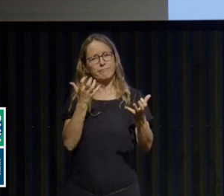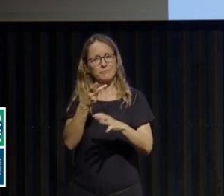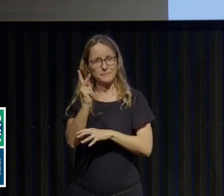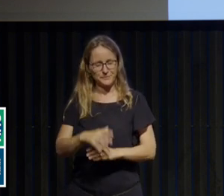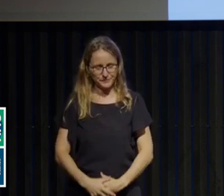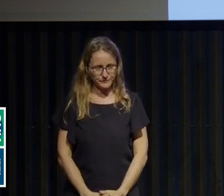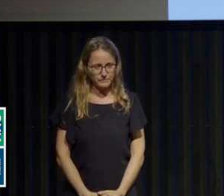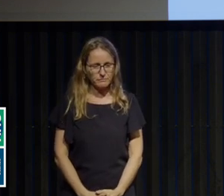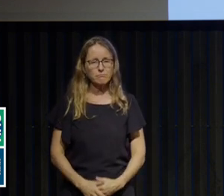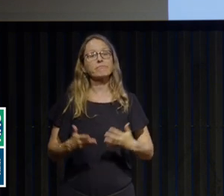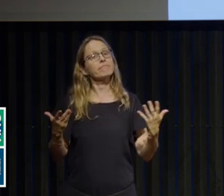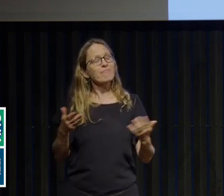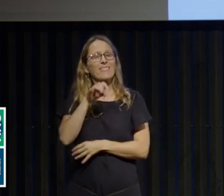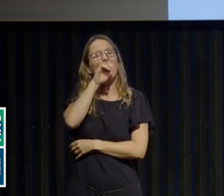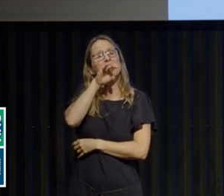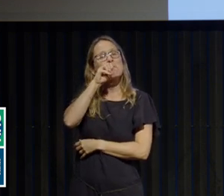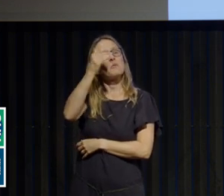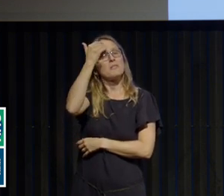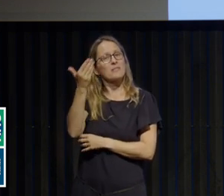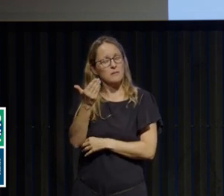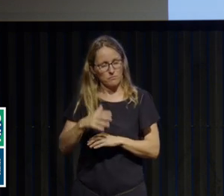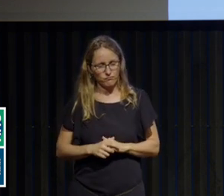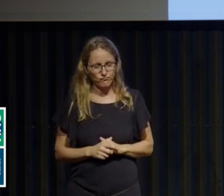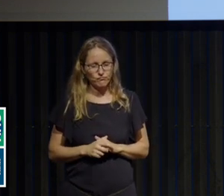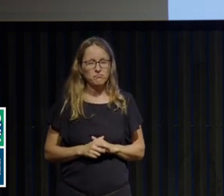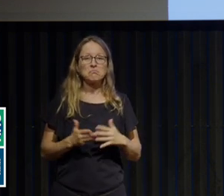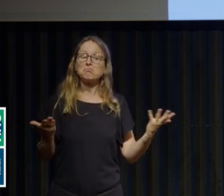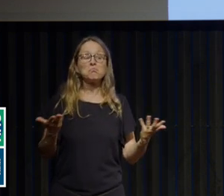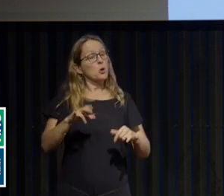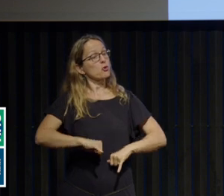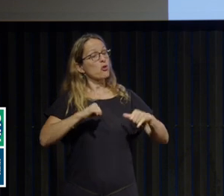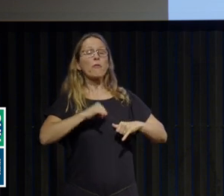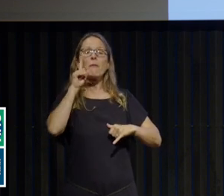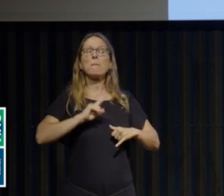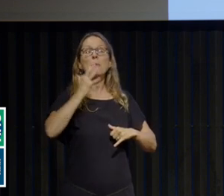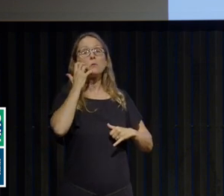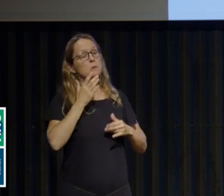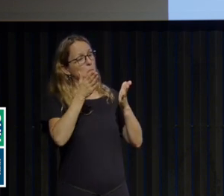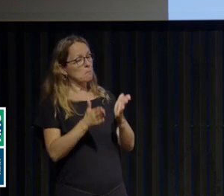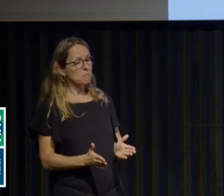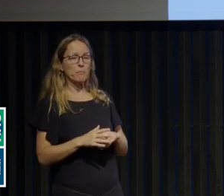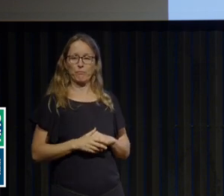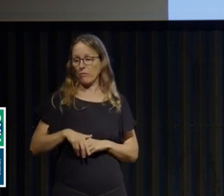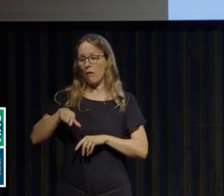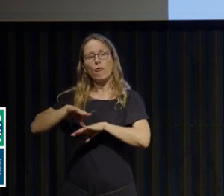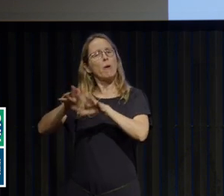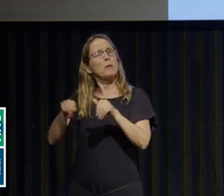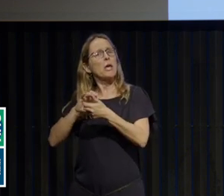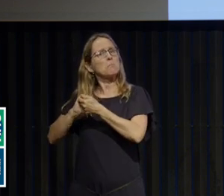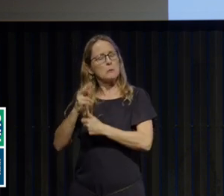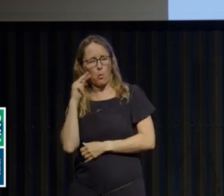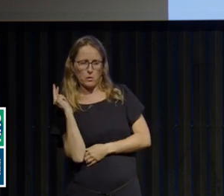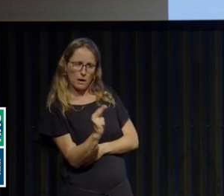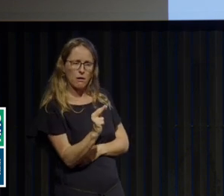Alors, qu'est-ce que l'anorexie mentale ? Alors, dans un tableau classique, c'est une jeune adolescente dont l'entourage s'aperçoit un jour qu'elle a beaucoup